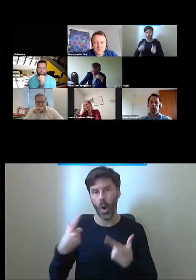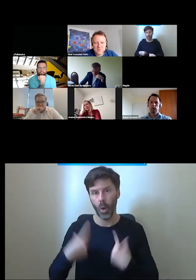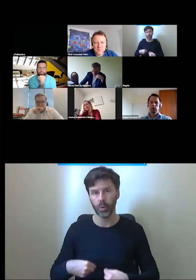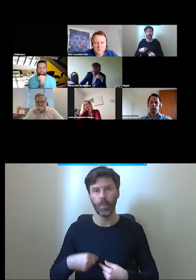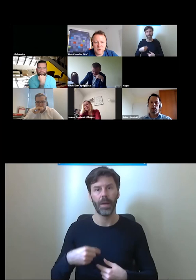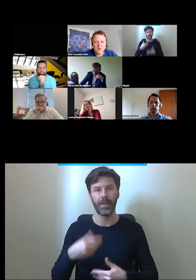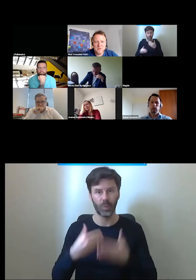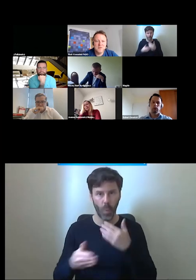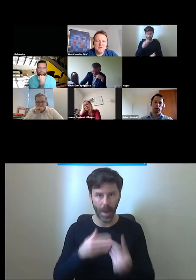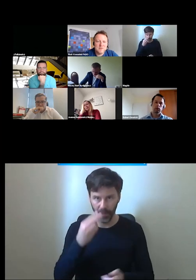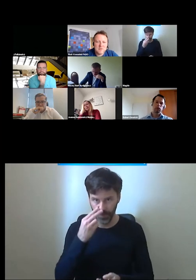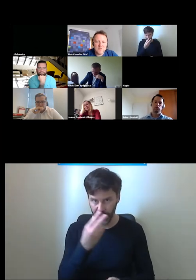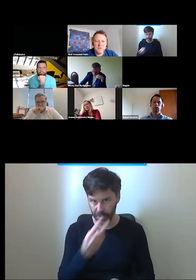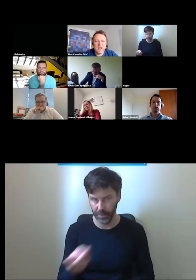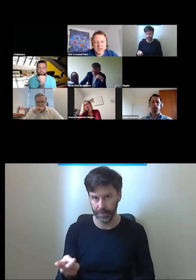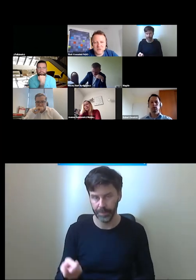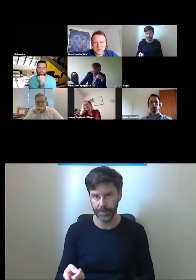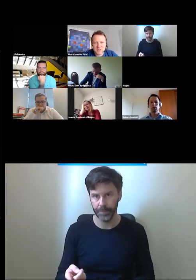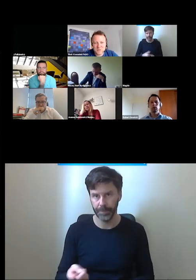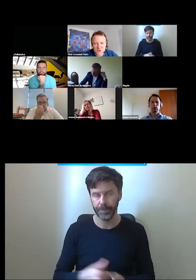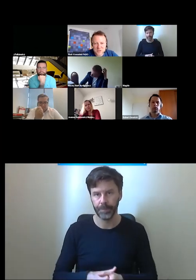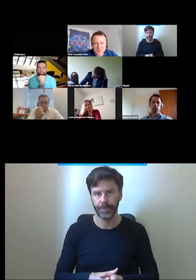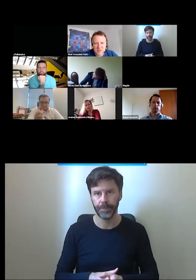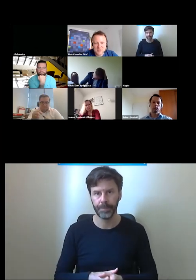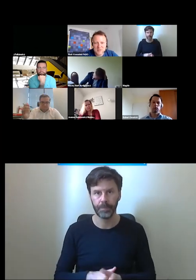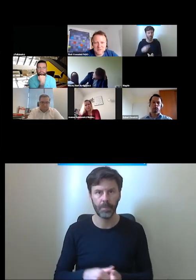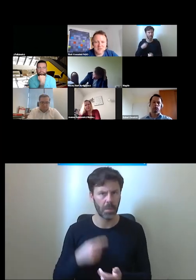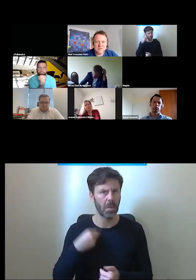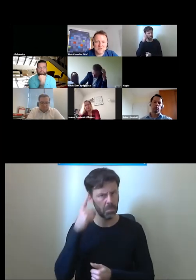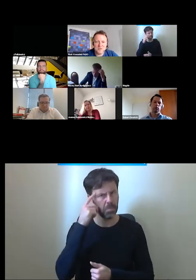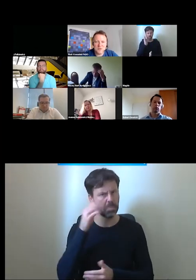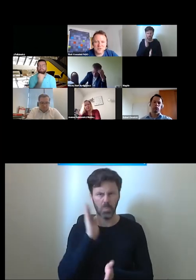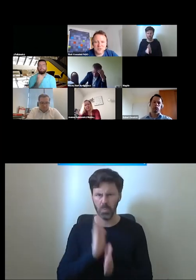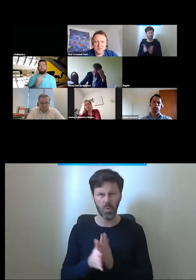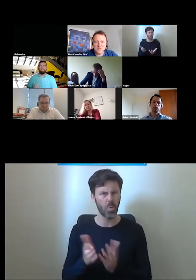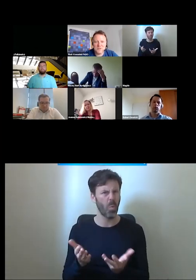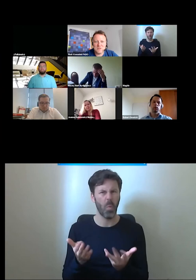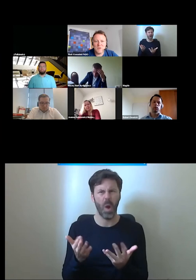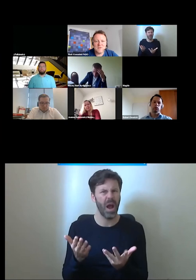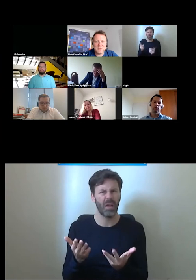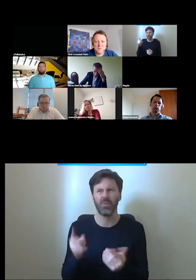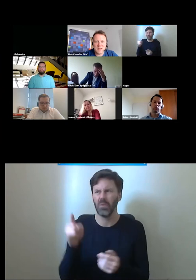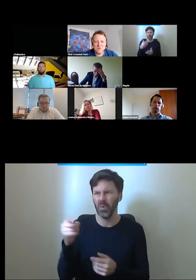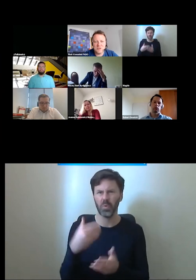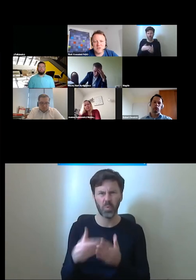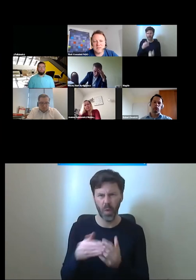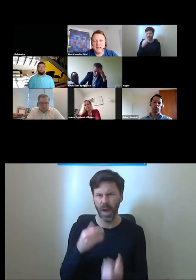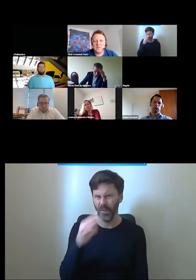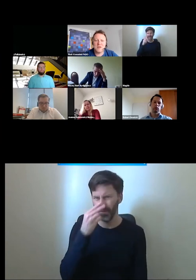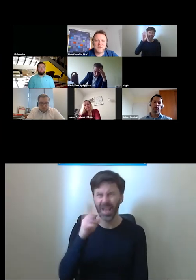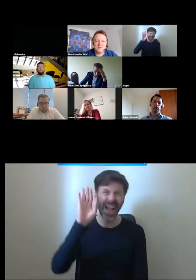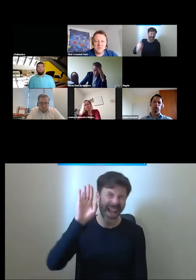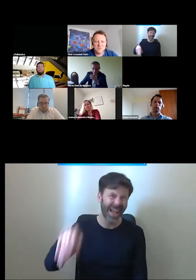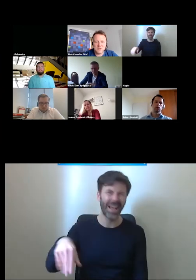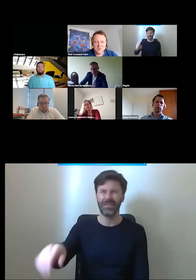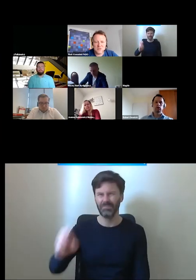słabowidzącą bo to wydaje się oczywiście prostsze i to zawsze można powiedzieć no przecież ten słabowidzący łatwiej sobie tam już się dostanie